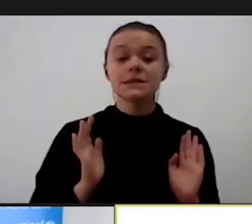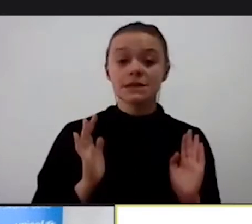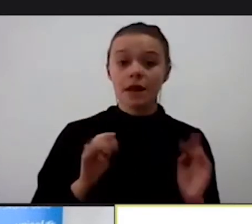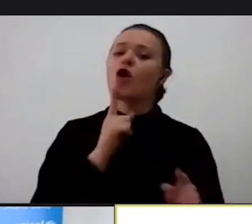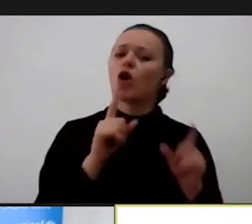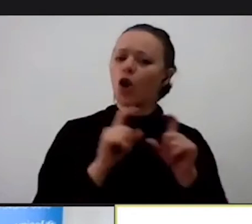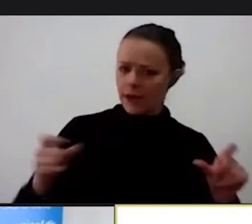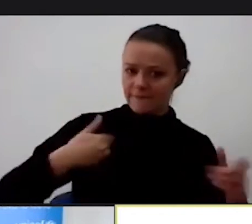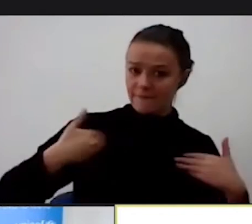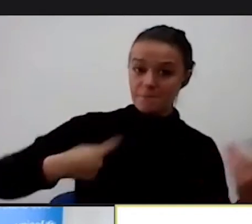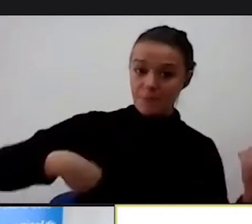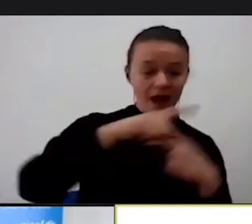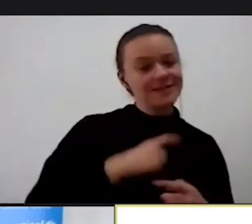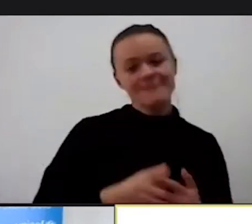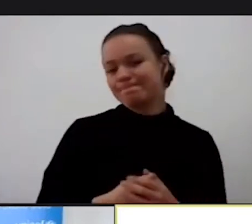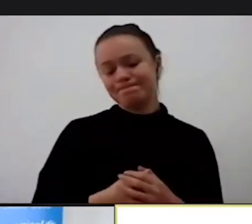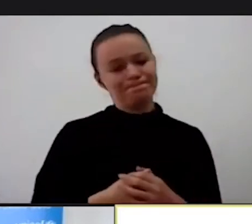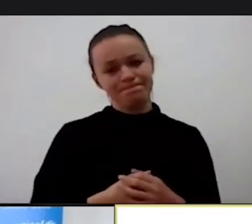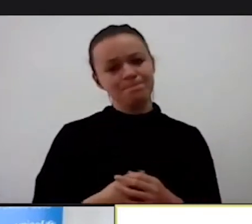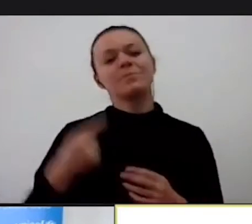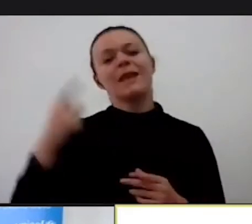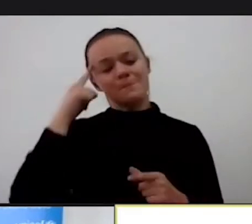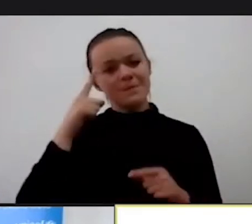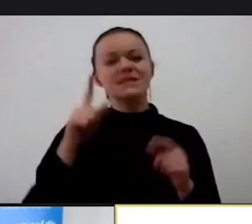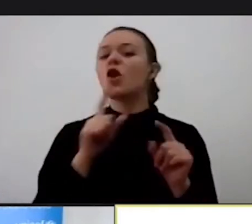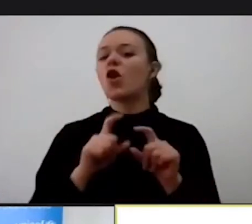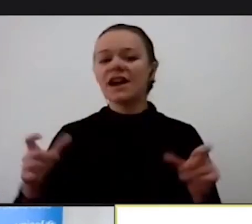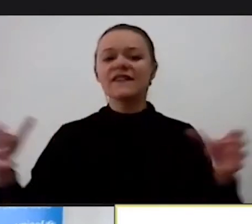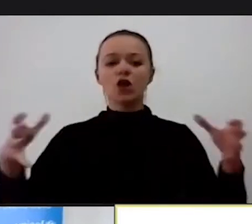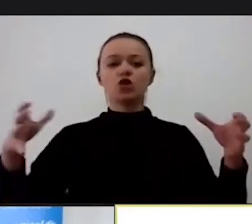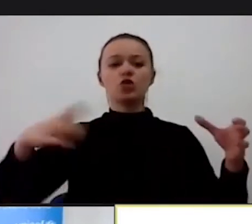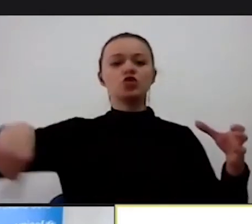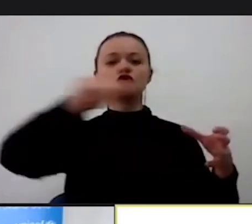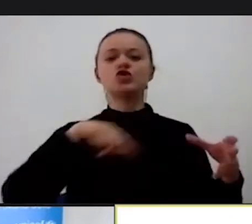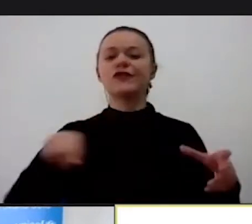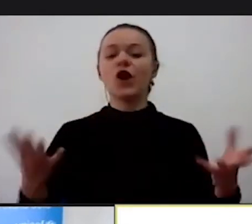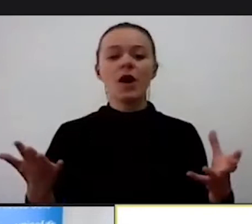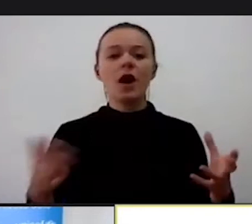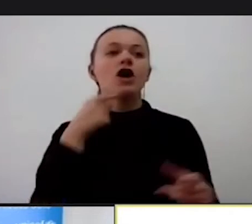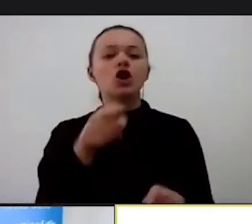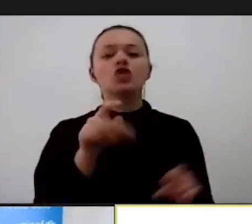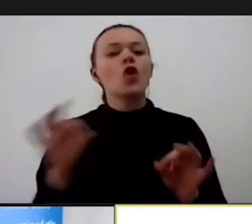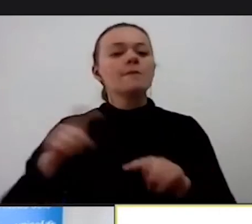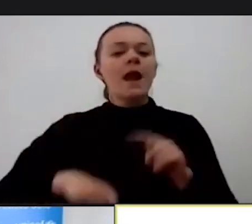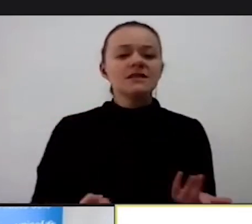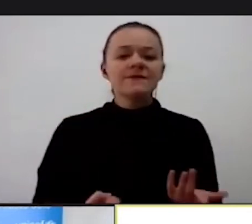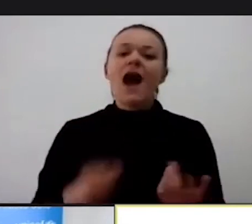Pa ja mislim da ne, mislim da je za to kriva sredina, koja kaže da je sve to normalno.